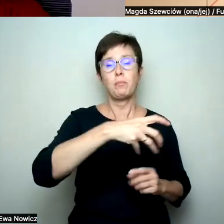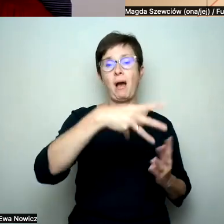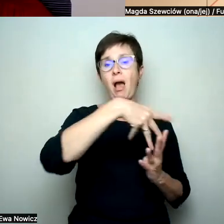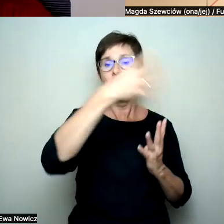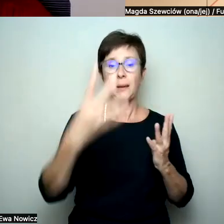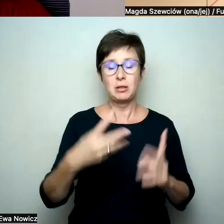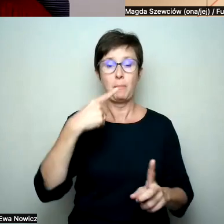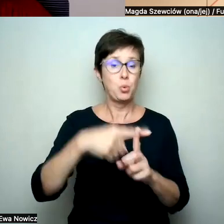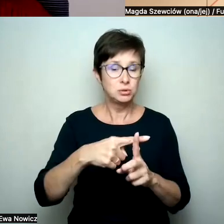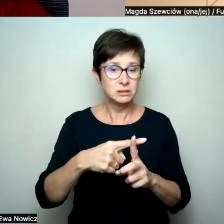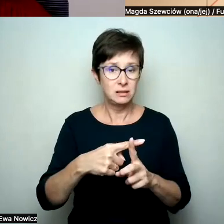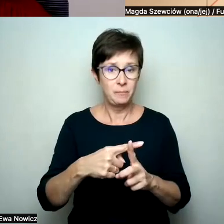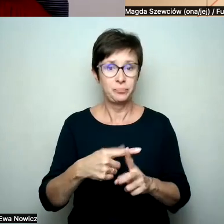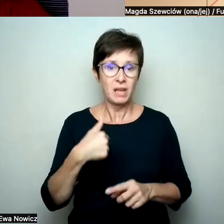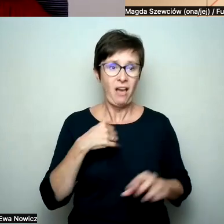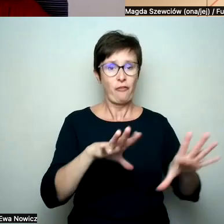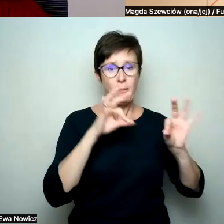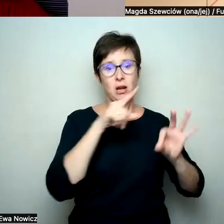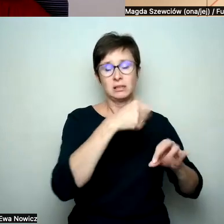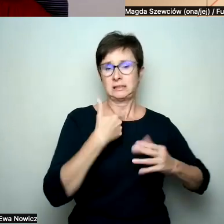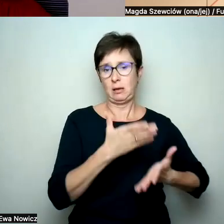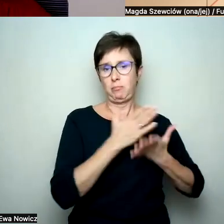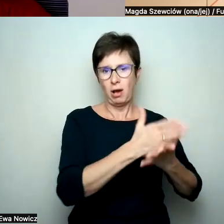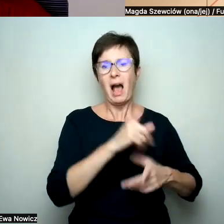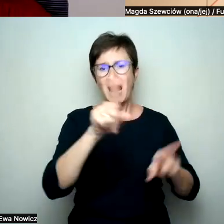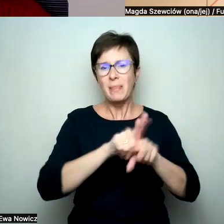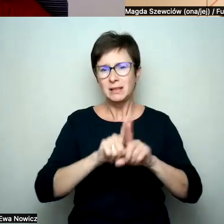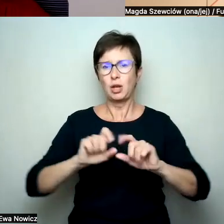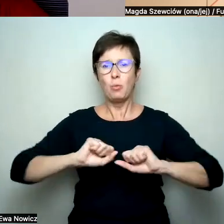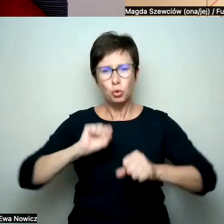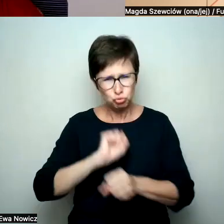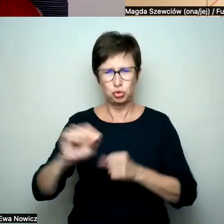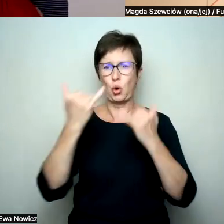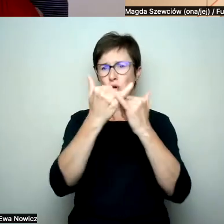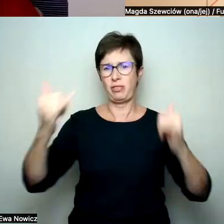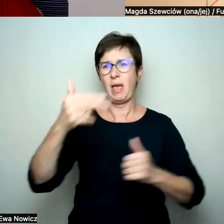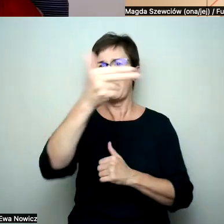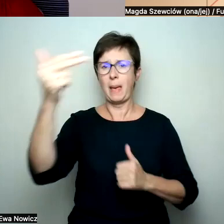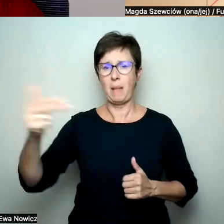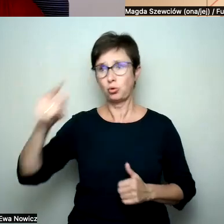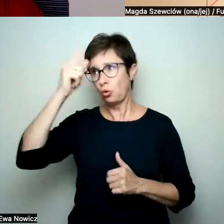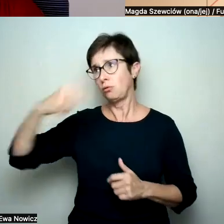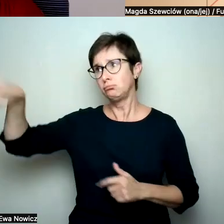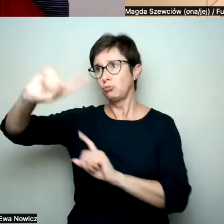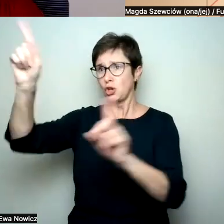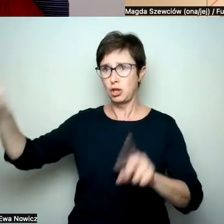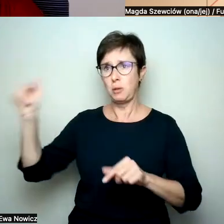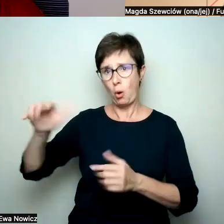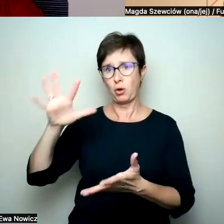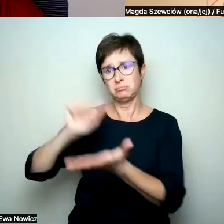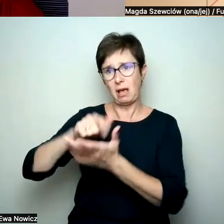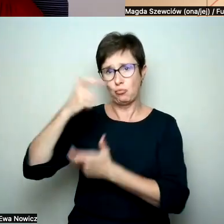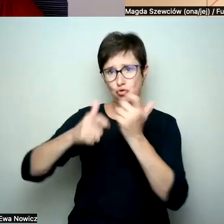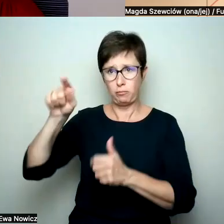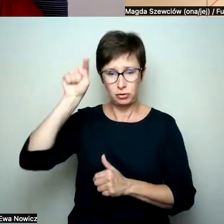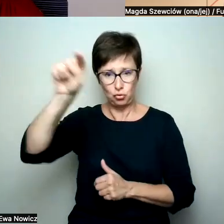Ale są inne tematy, które też wymagają zaopiekowania, które zostawiam innym. Niemniej wydaje mi się, że